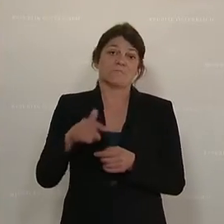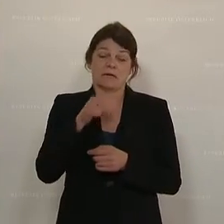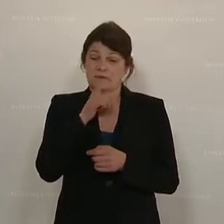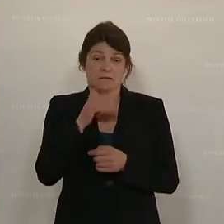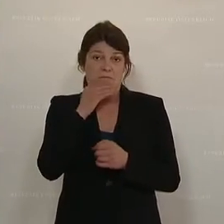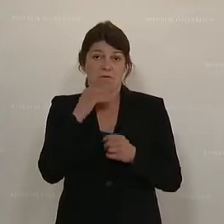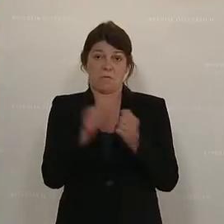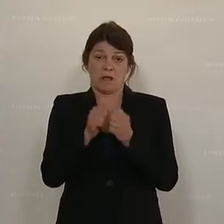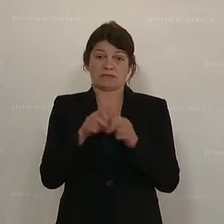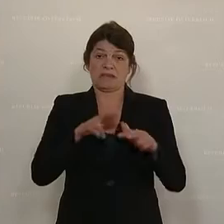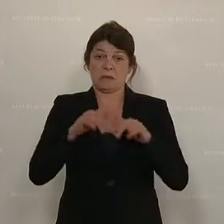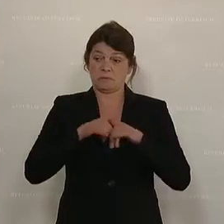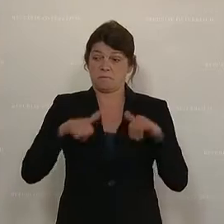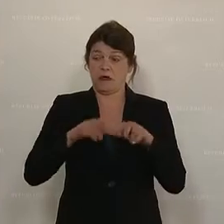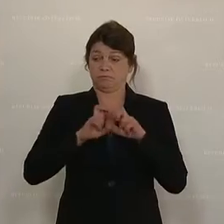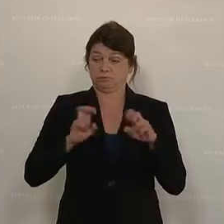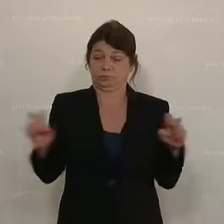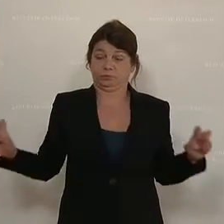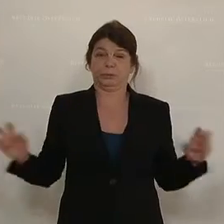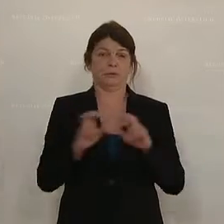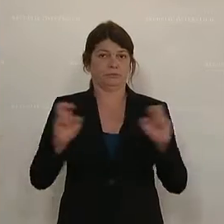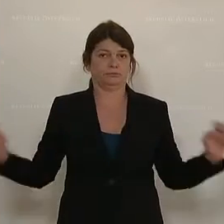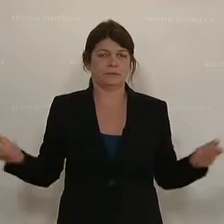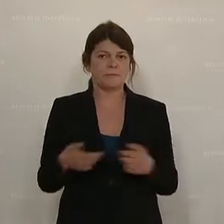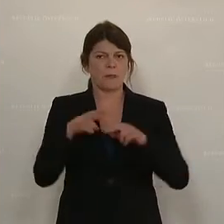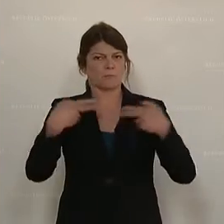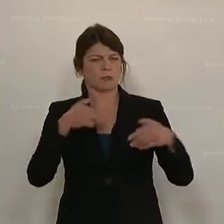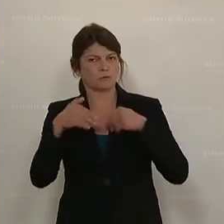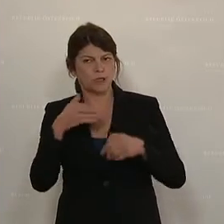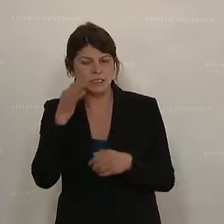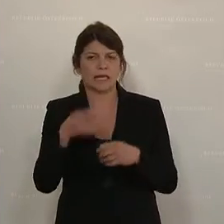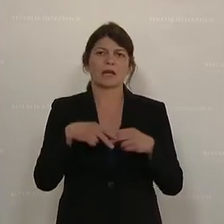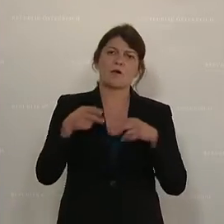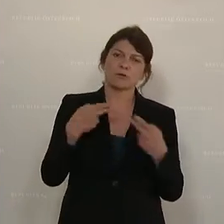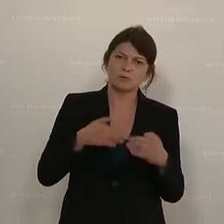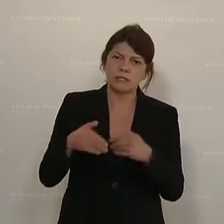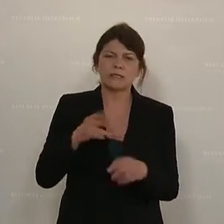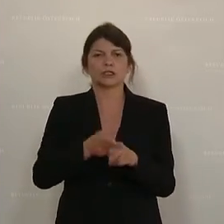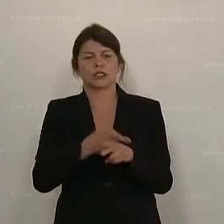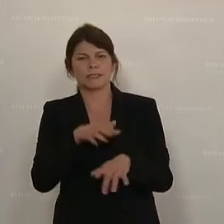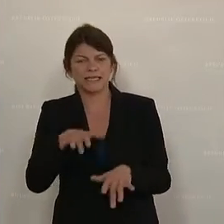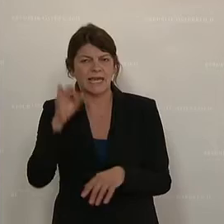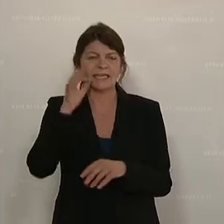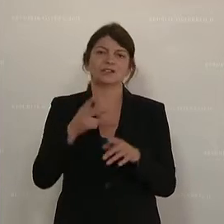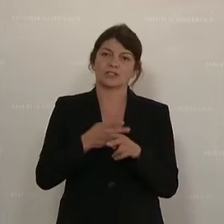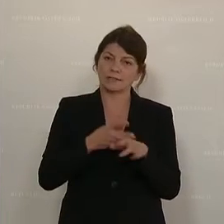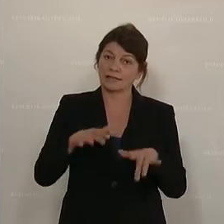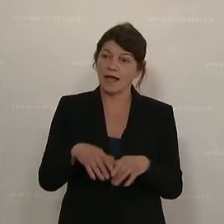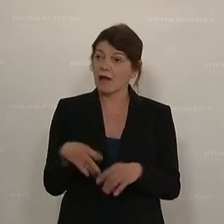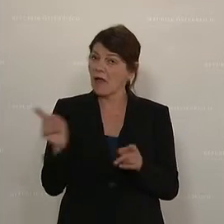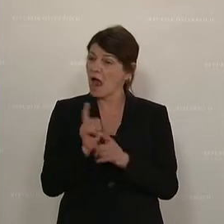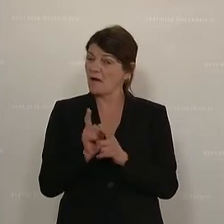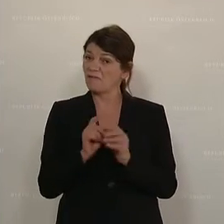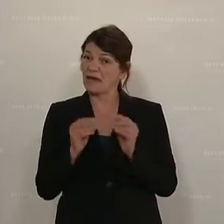Regierungsbank aufgrund der Menge der Bundesministerinnen, Bundesminister, Staatssekretärinnen und Staatssekretäre, ist halt auch Inflation